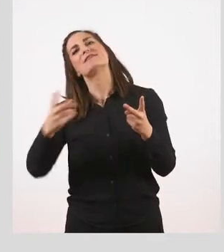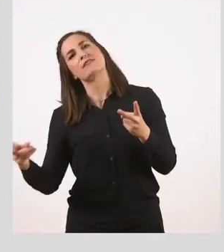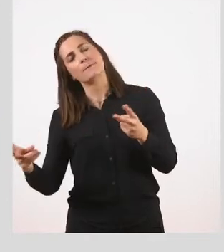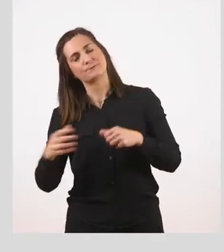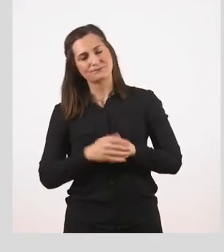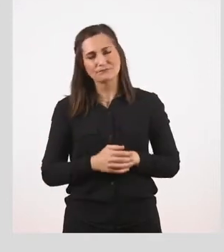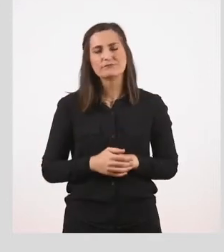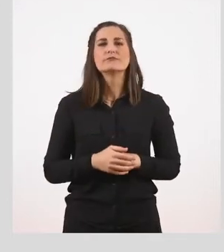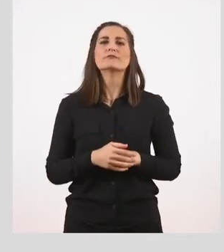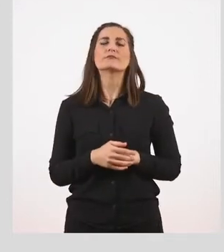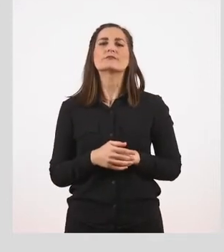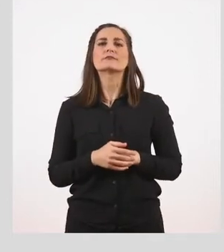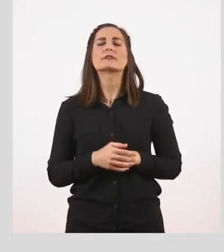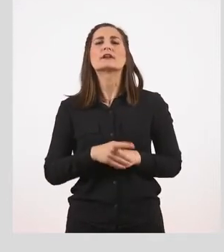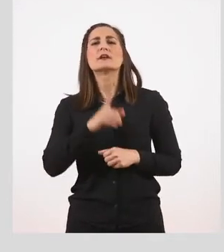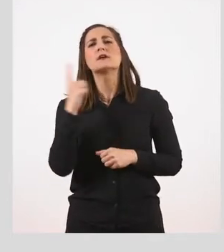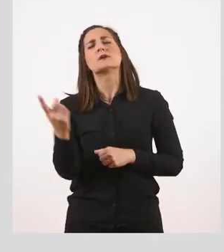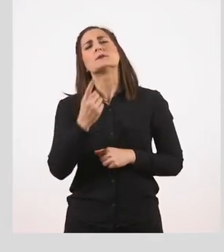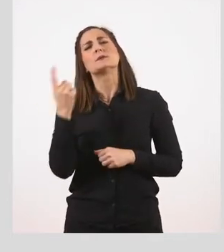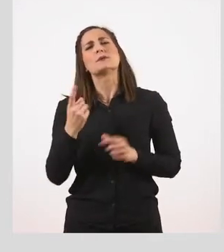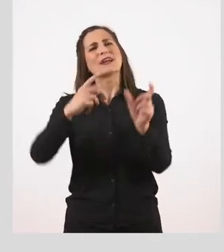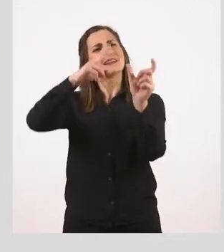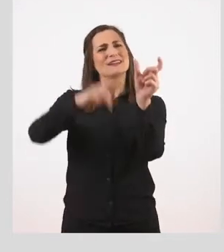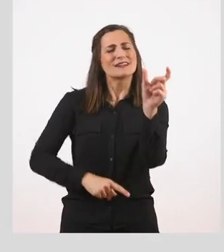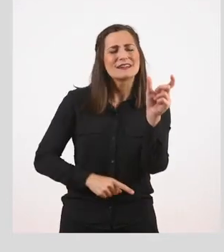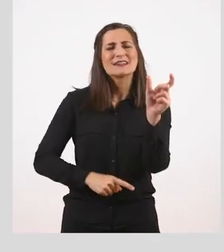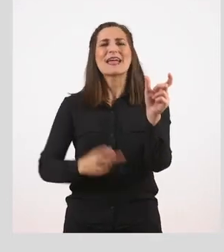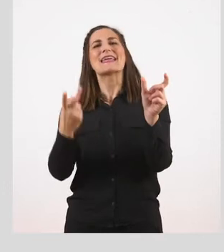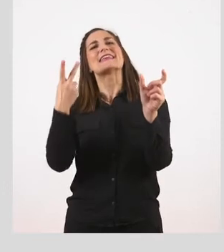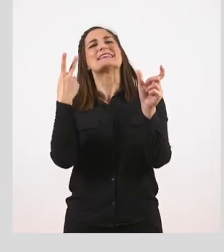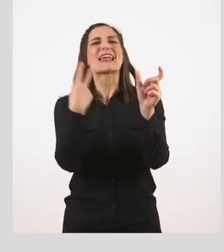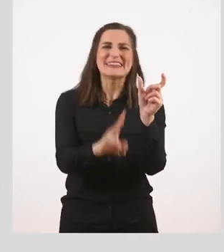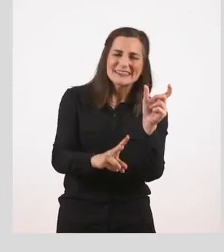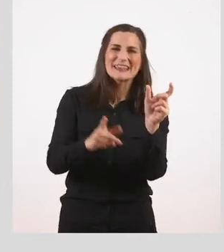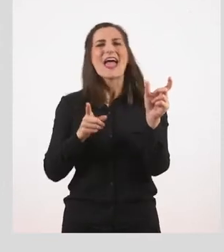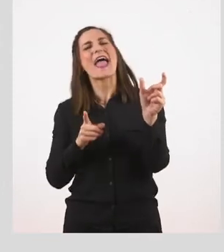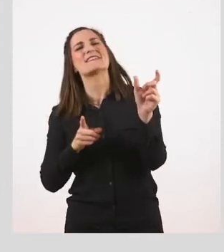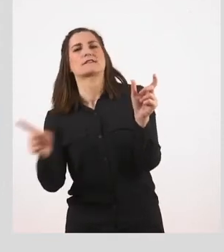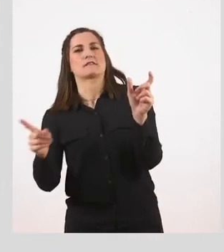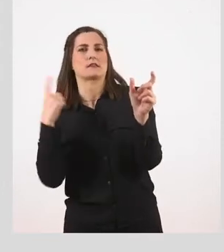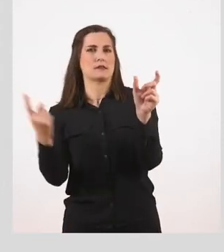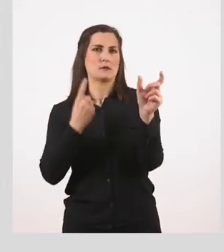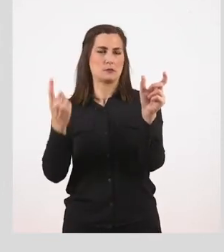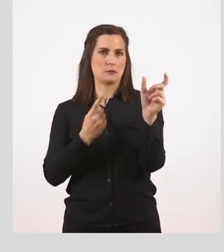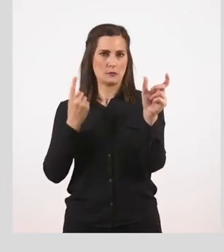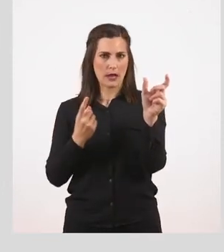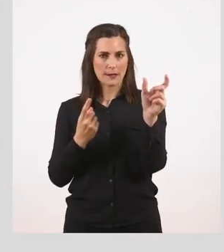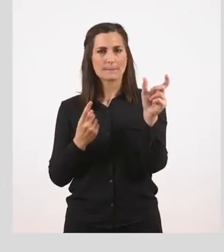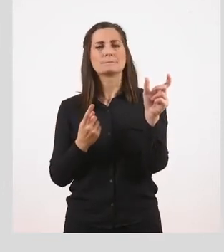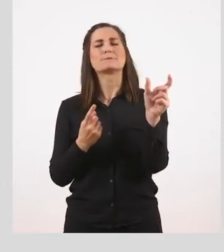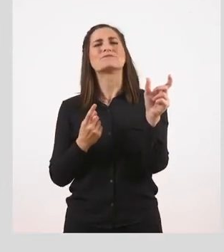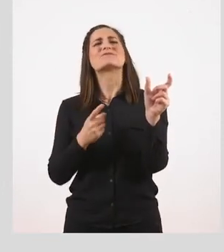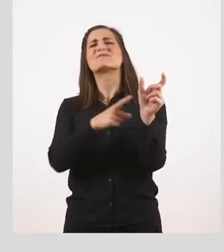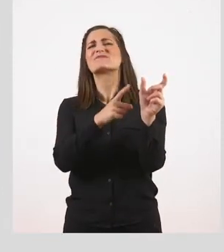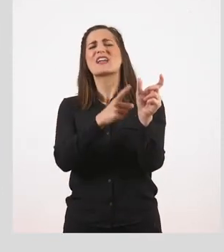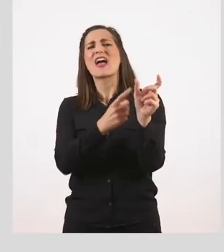παιδιά συνήθως βρίσκονται σε πτώση αιτιατική ή γενική. Δηλαδή στις πλάγιες πτώσεις. Και παίζουν